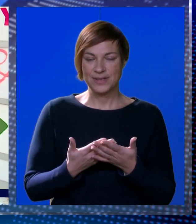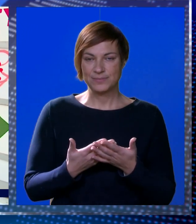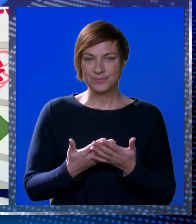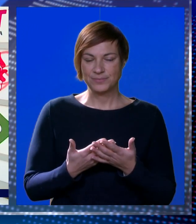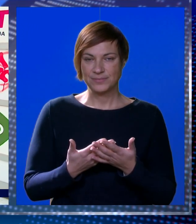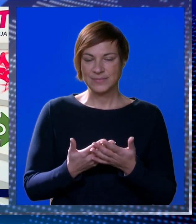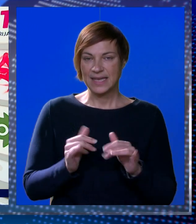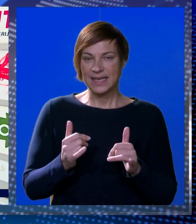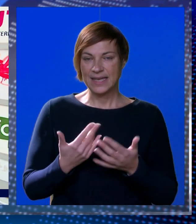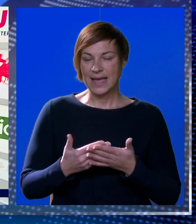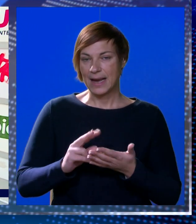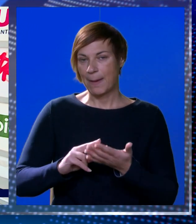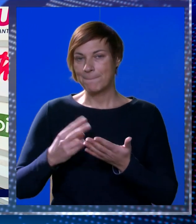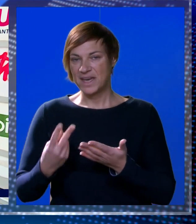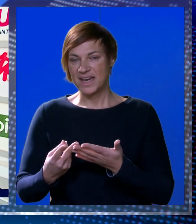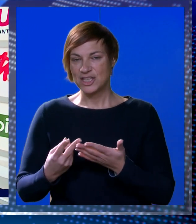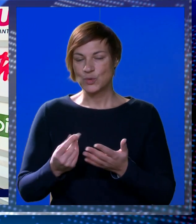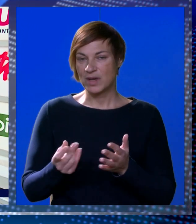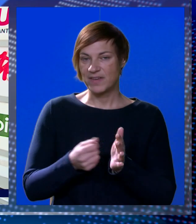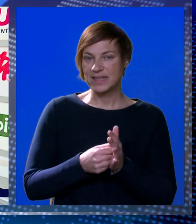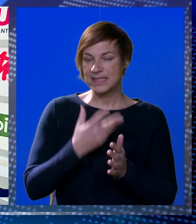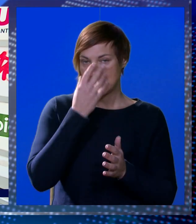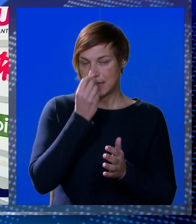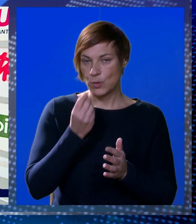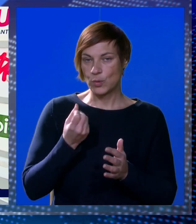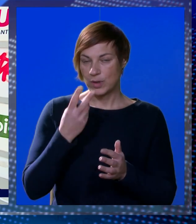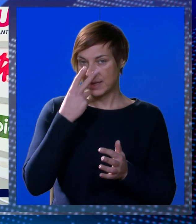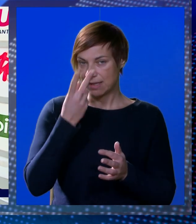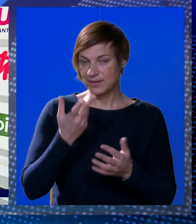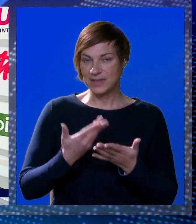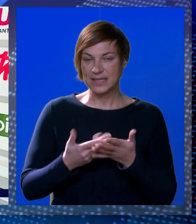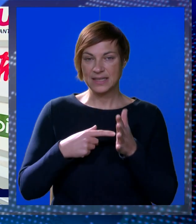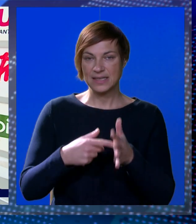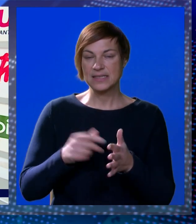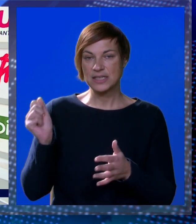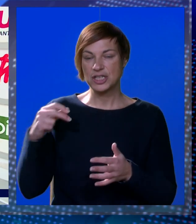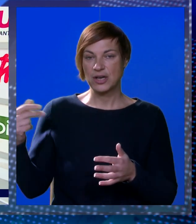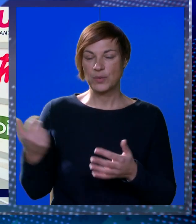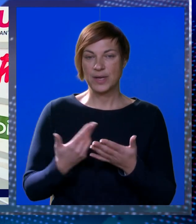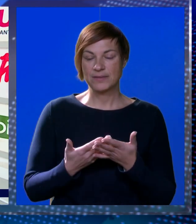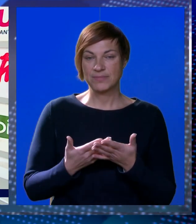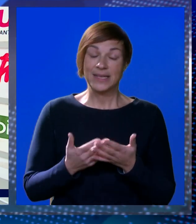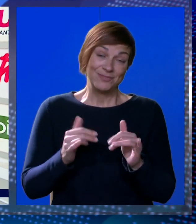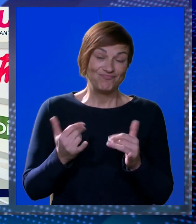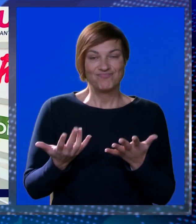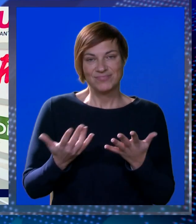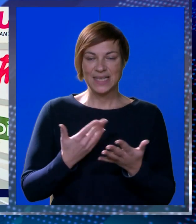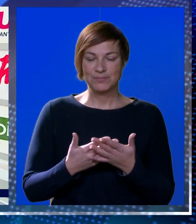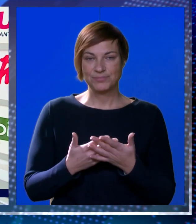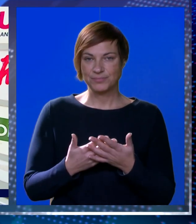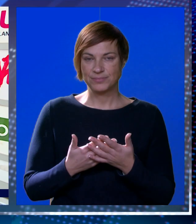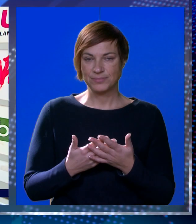tako nam je kako je. Jel ipak preračunavate cijene u kune kada vidite nešto izraženo u eurima? Dobro, ponekad da.